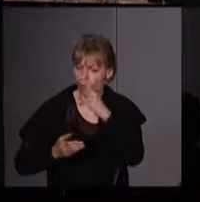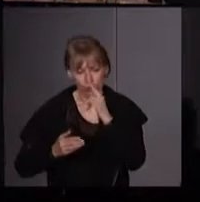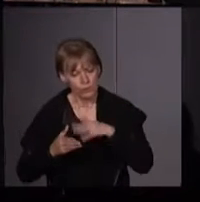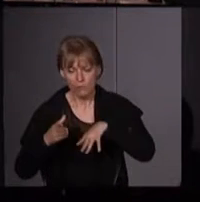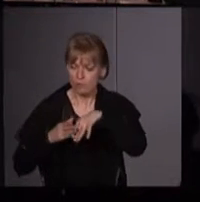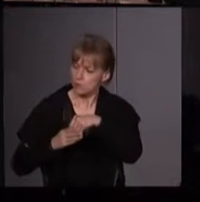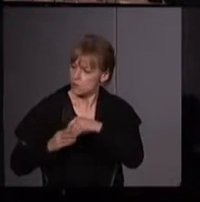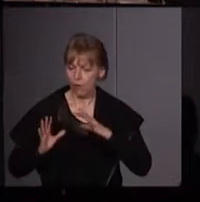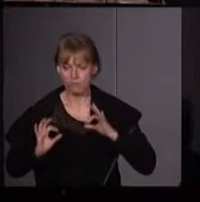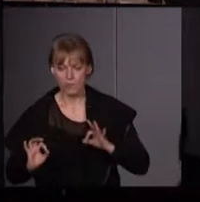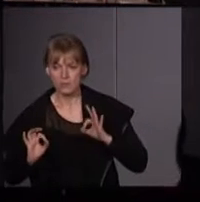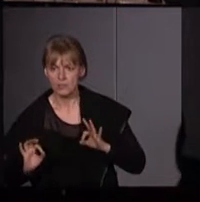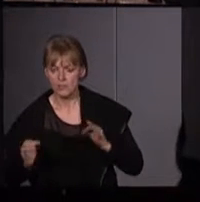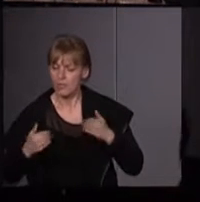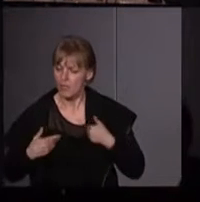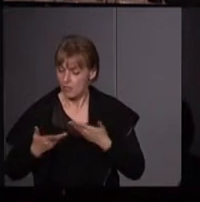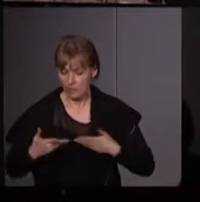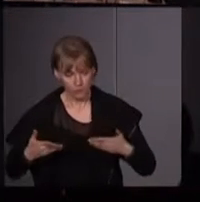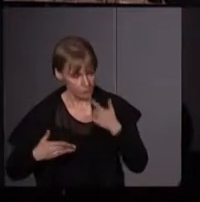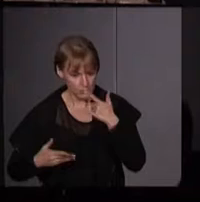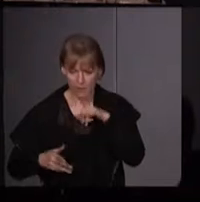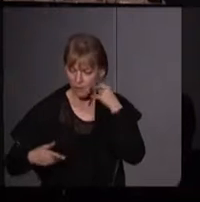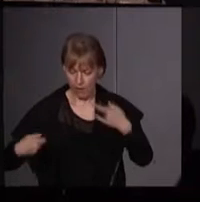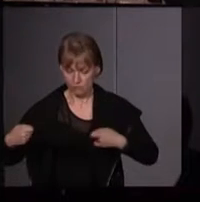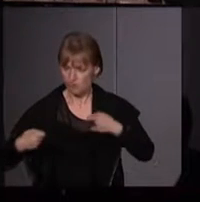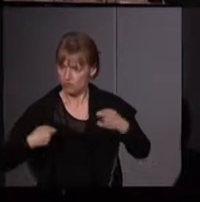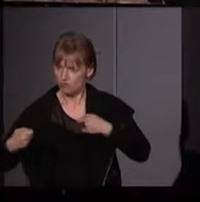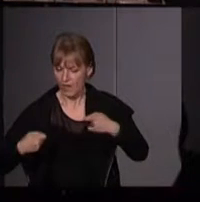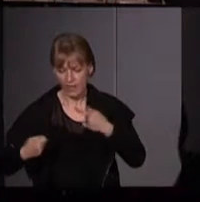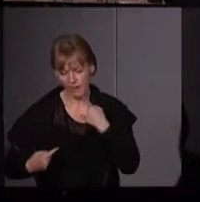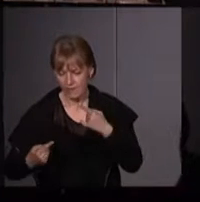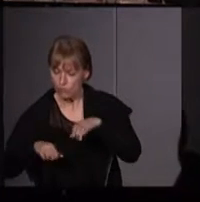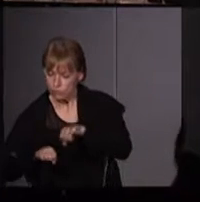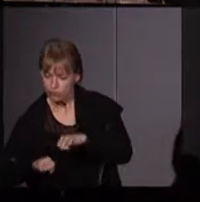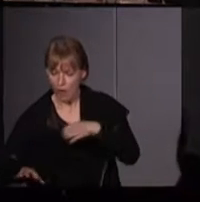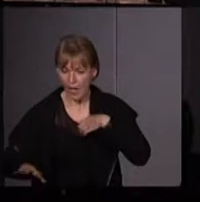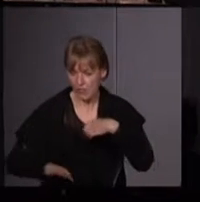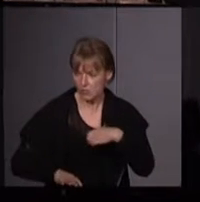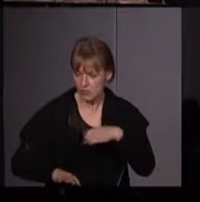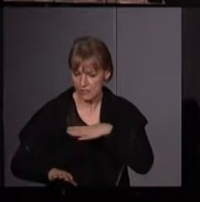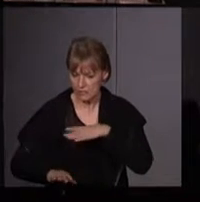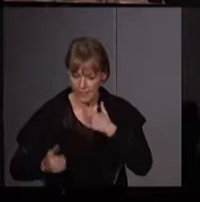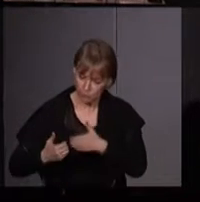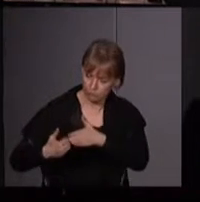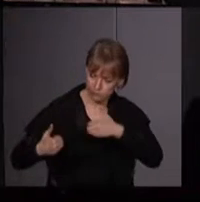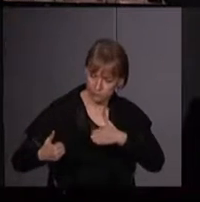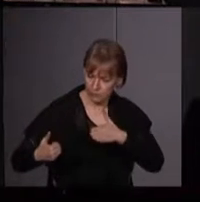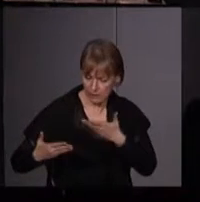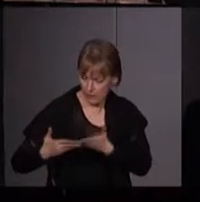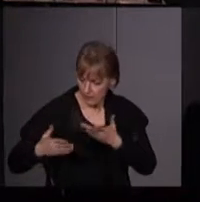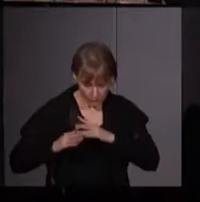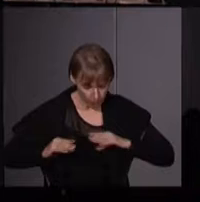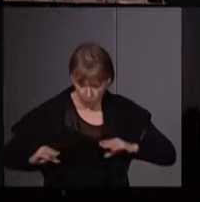portes. Nous sommes entre les mains d'hommes dont le pouvoir et la richesse les ont séparés non seulement de la réalité